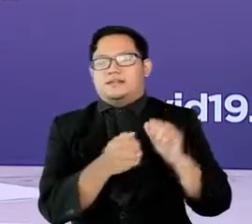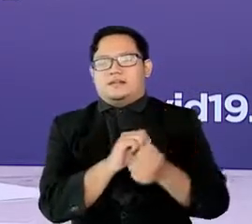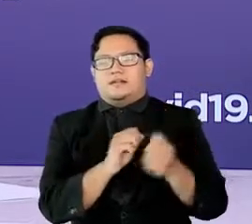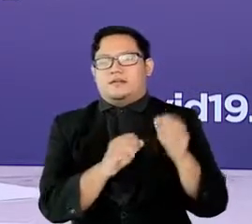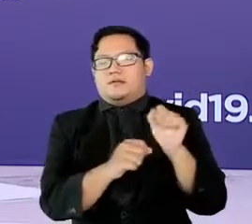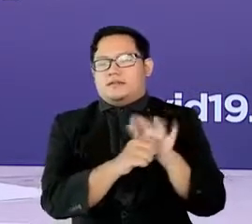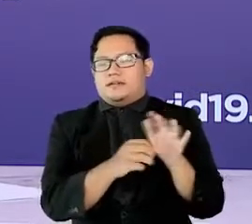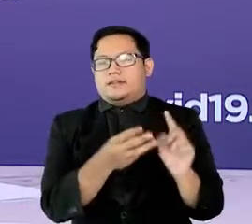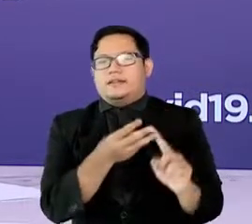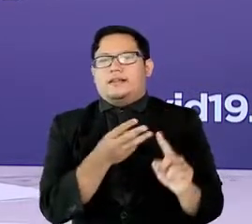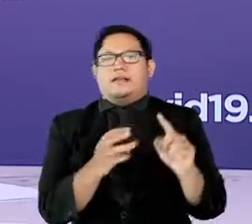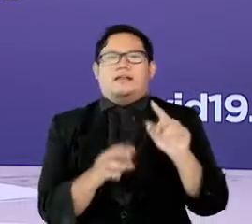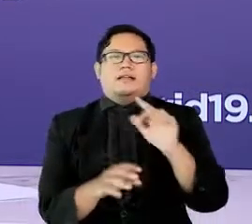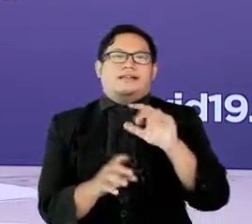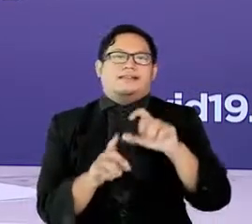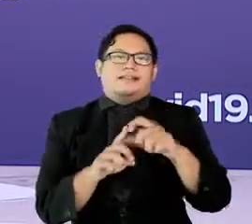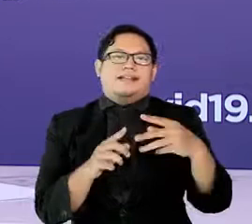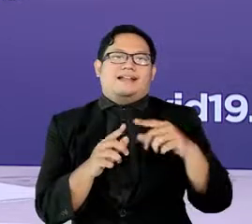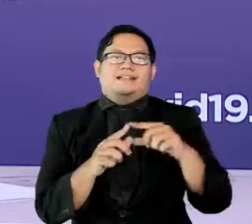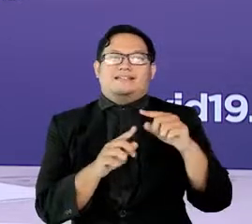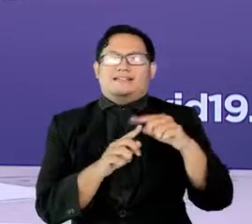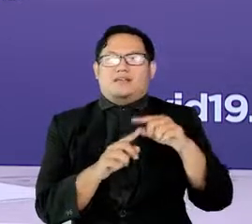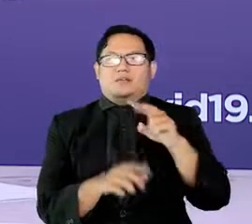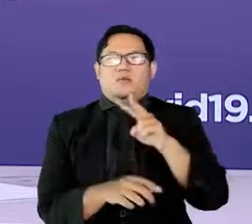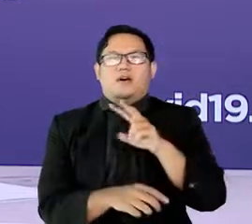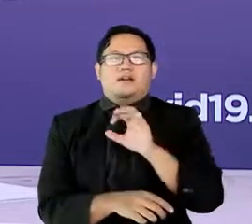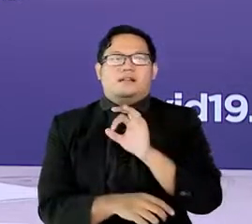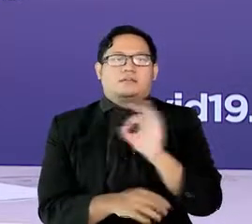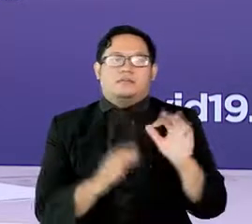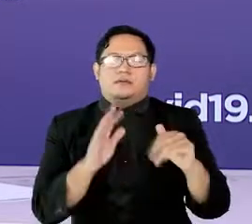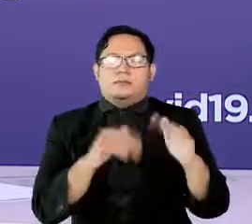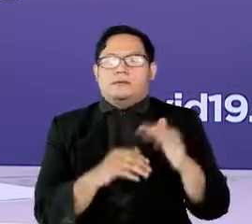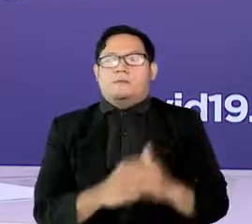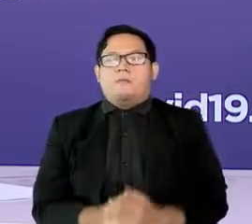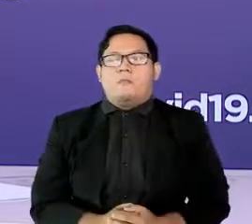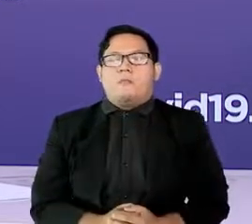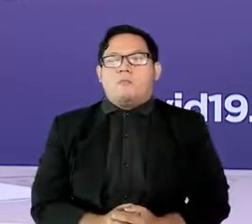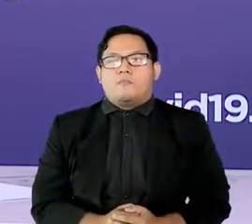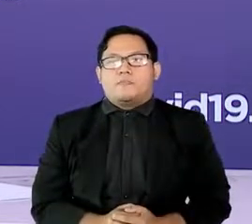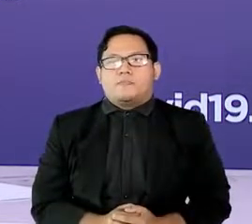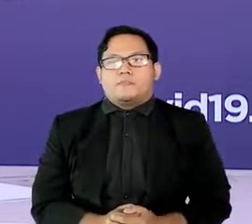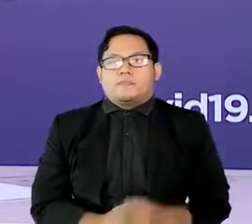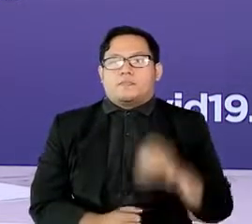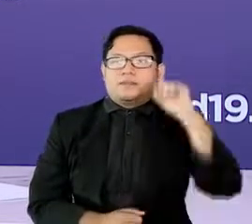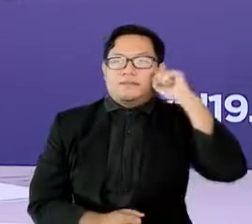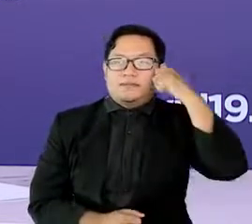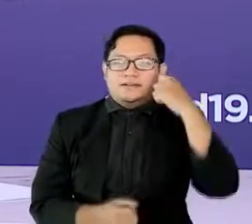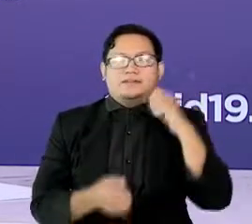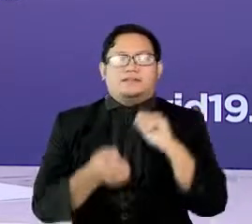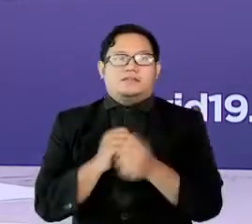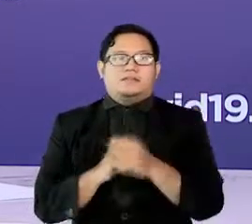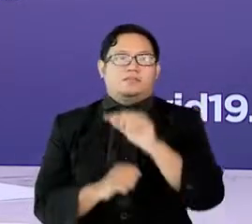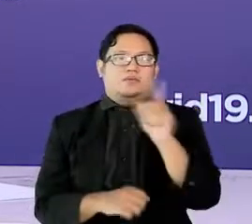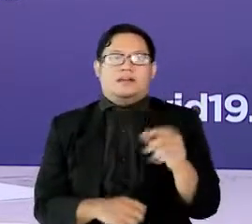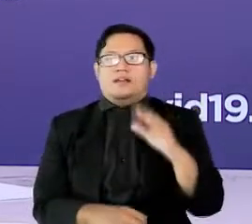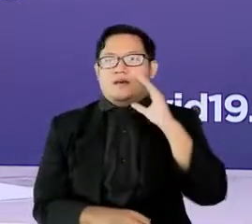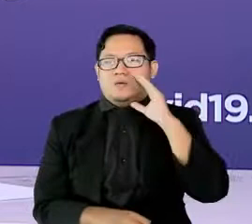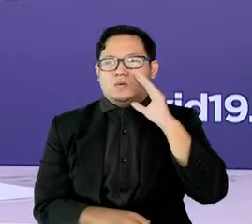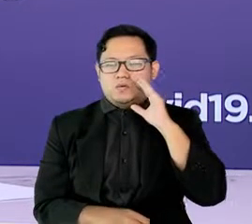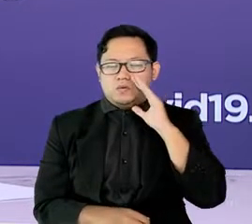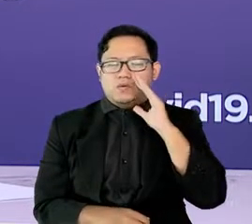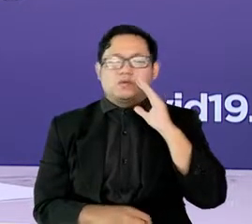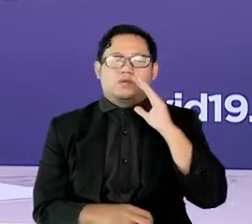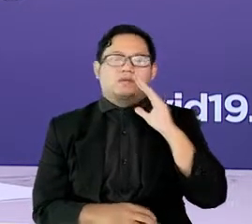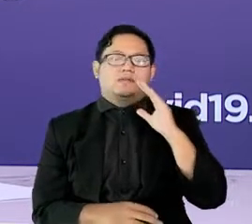.242 kasus. Kemudian, mengingat bahwa kasus pada bulan Agustus masih lebih tinggi dibandingkan